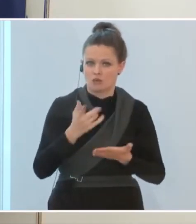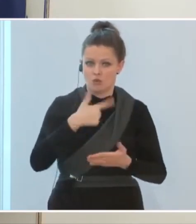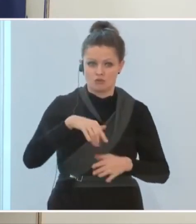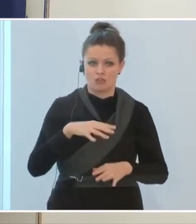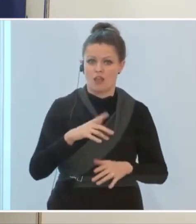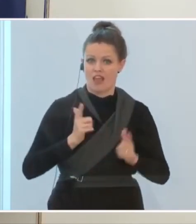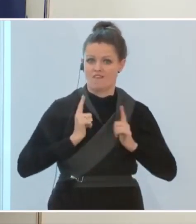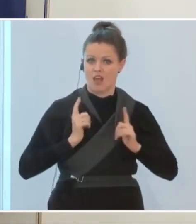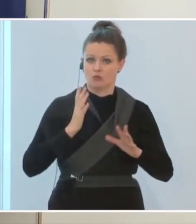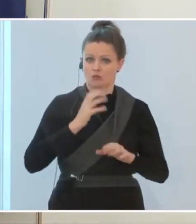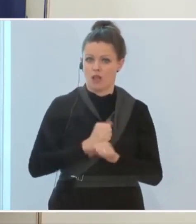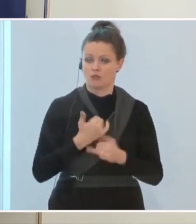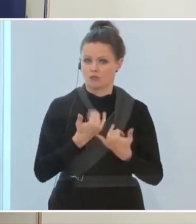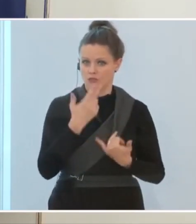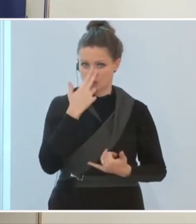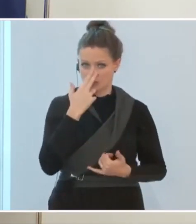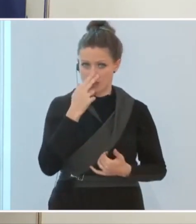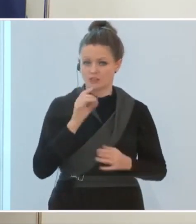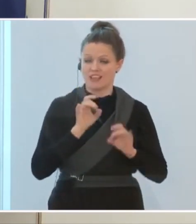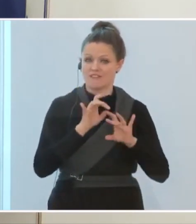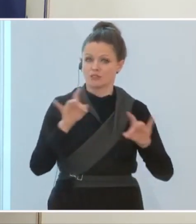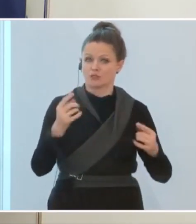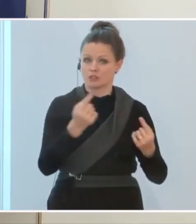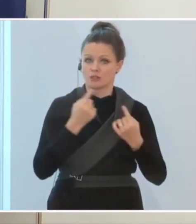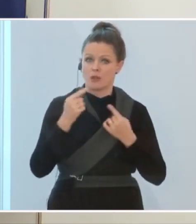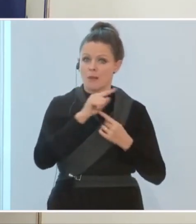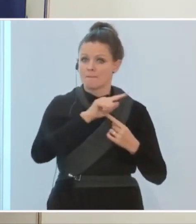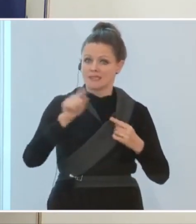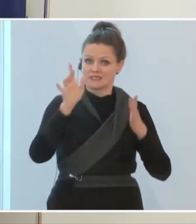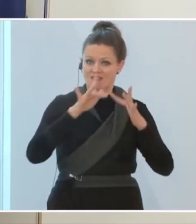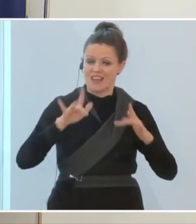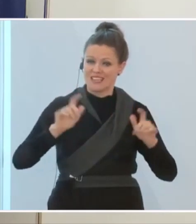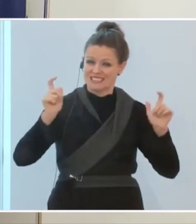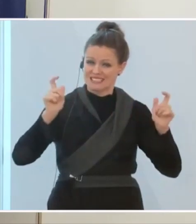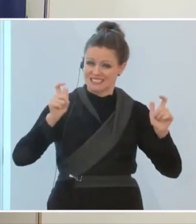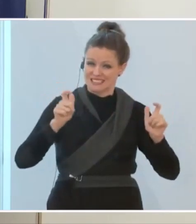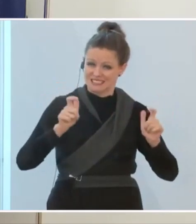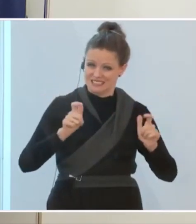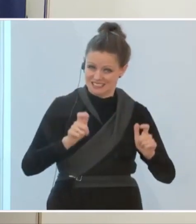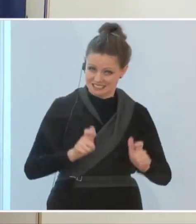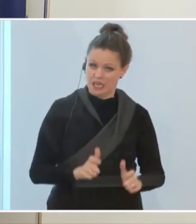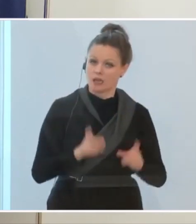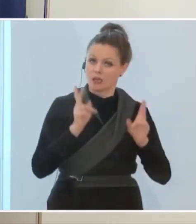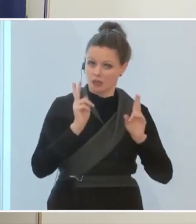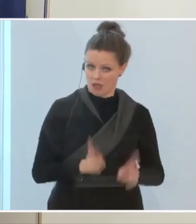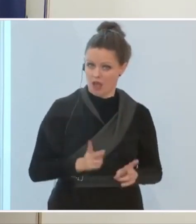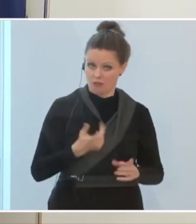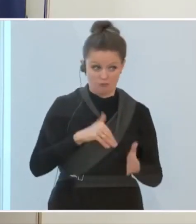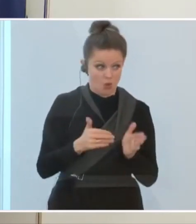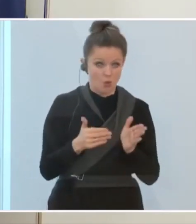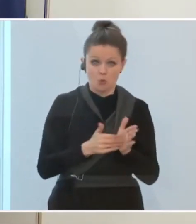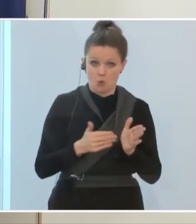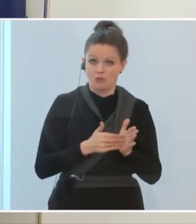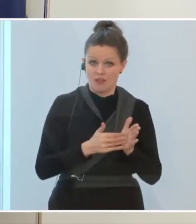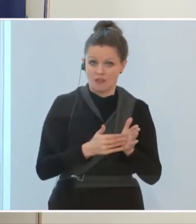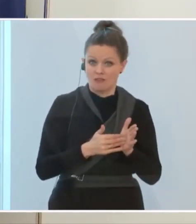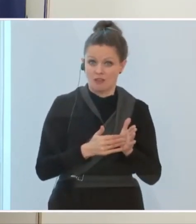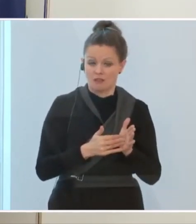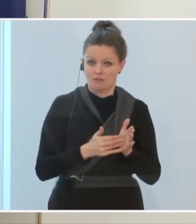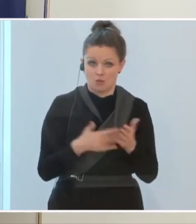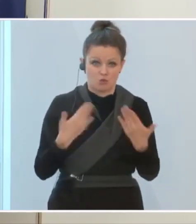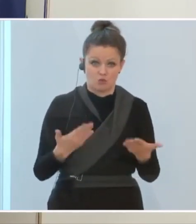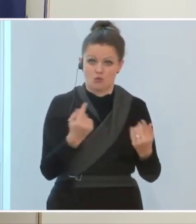Infektionsgeschehen bis Weihnachten sehr, sehr stark drücken können. Das ist die Notwendigkeit, die wir auch haben,